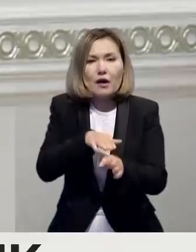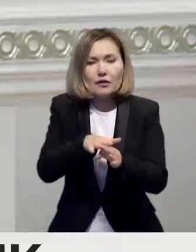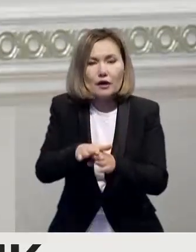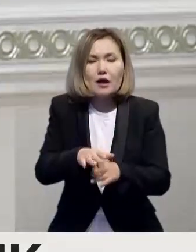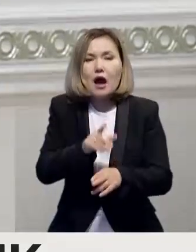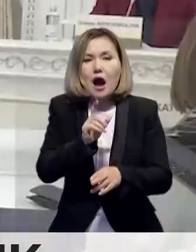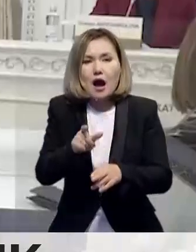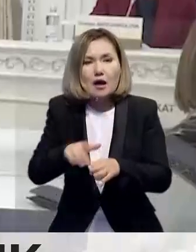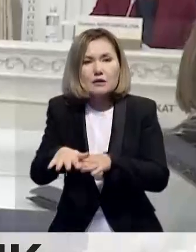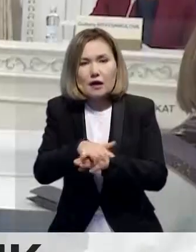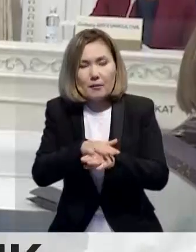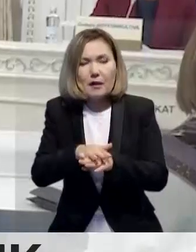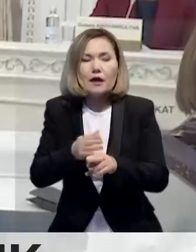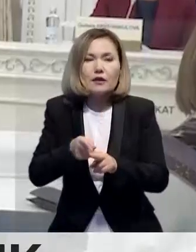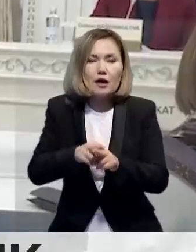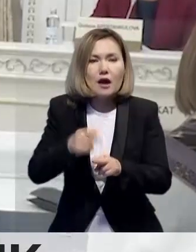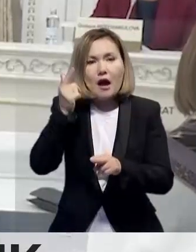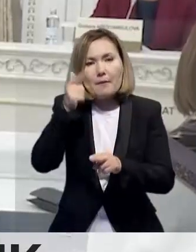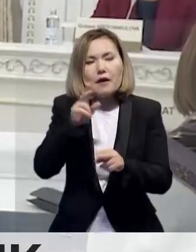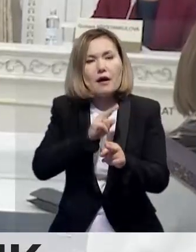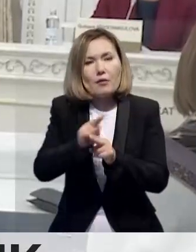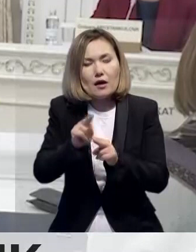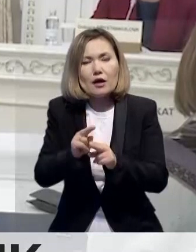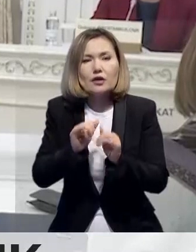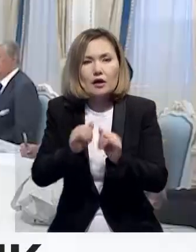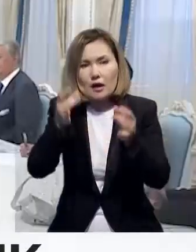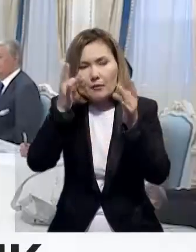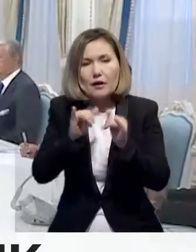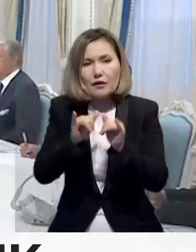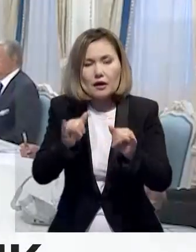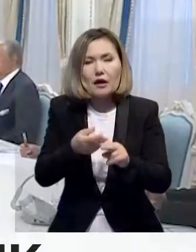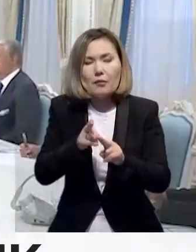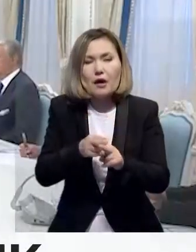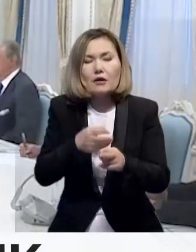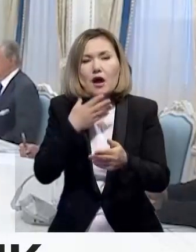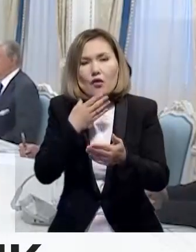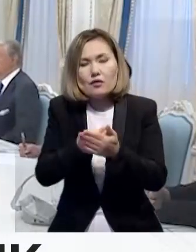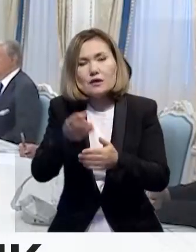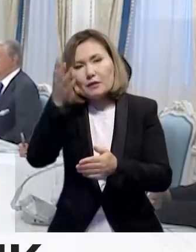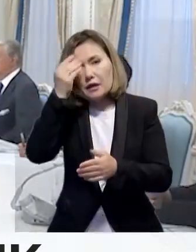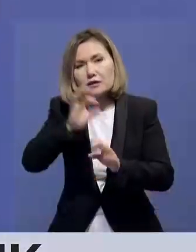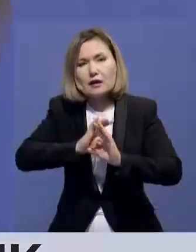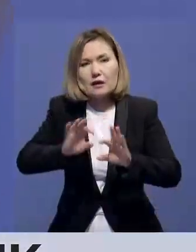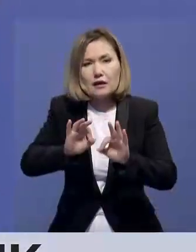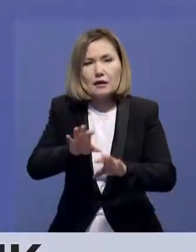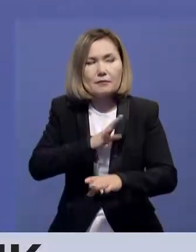азаматты қоғамдының ғайтуға, білім және мәденет саласында мұтуға қатысты бастымаларға жоғары бағасын берді.